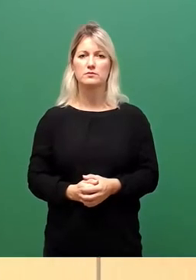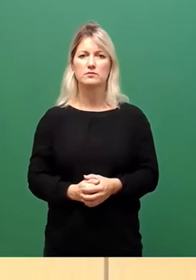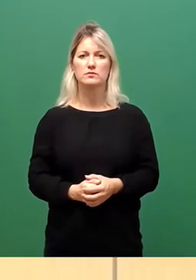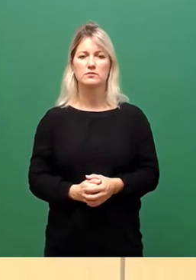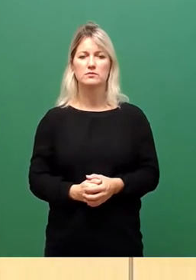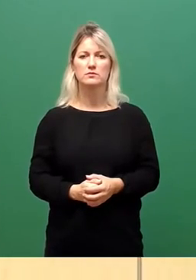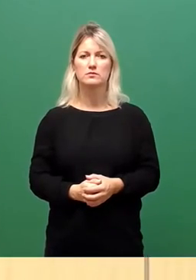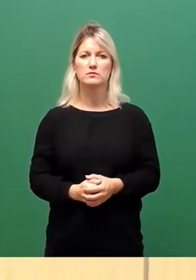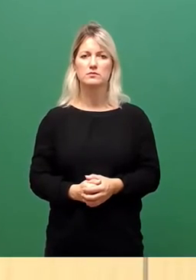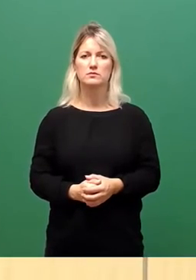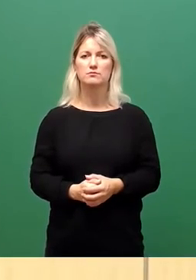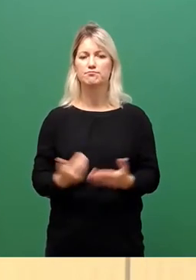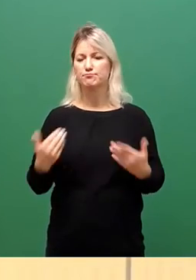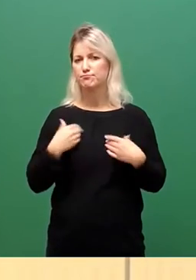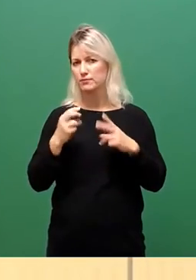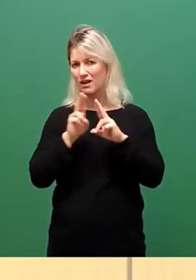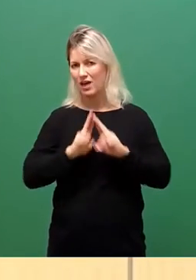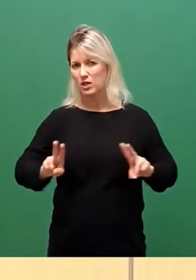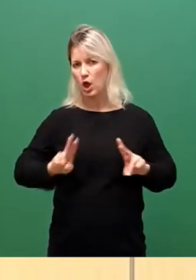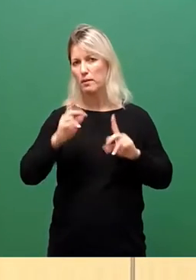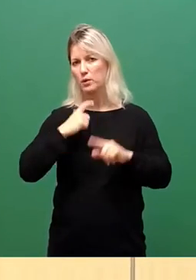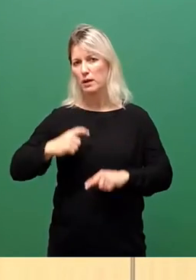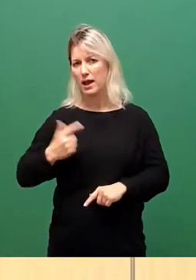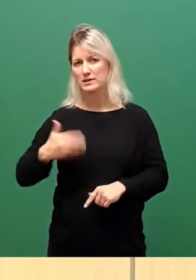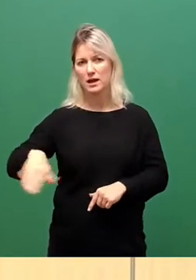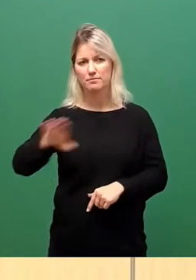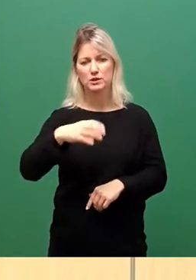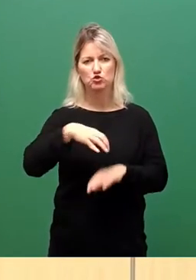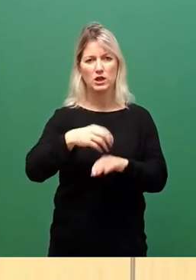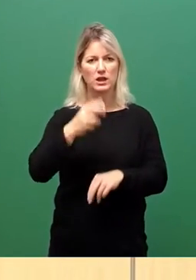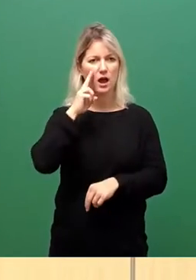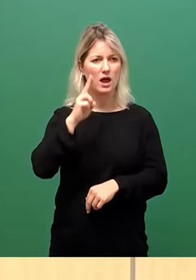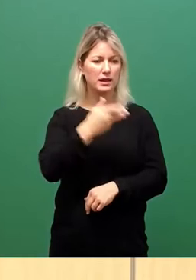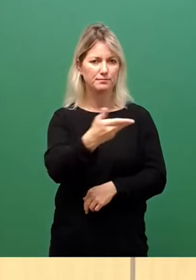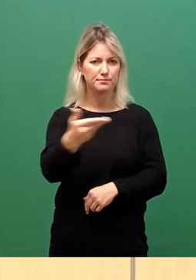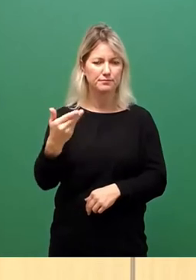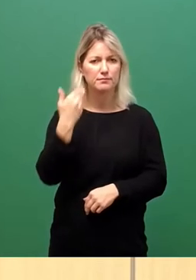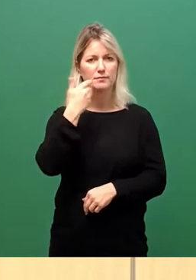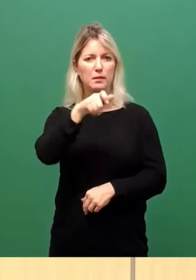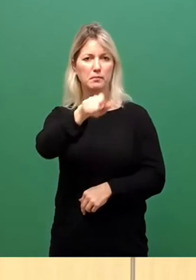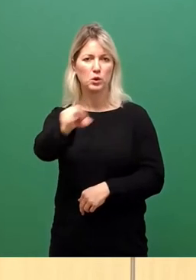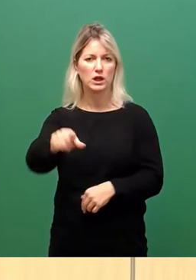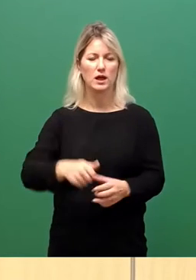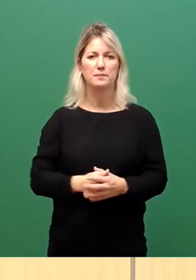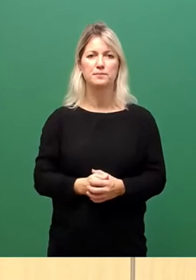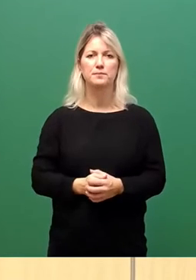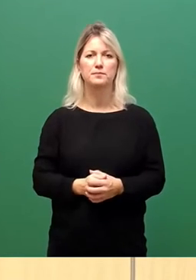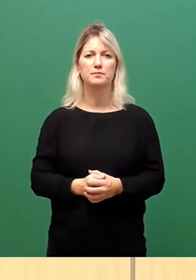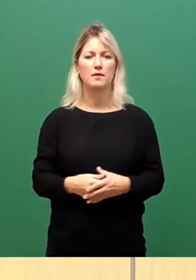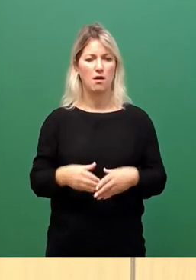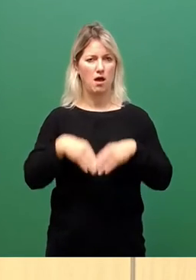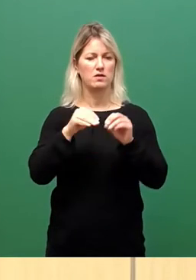Sehr geehrter Herr Oberbürgermeister, sehr geehrte Damen und Herren Stadträte, sehr geehrte Bürger, es klingt erstmal ganz nett,